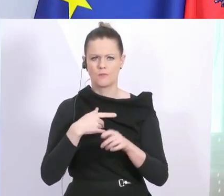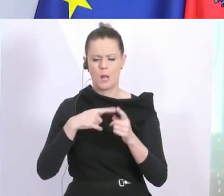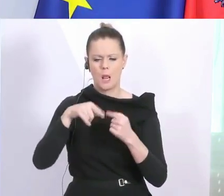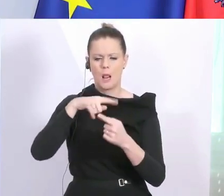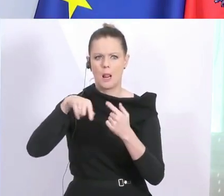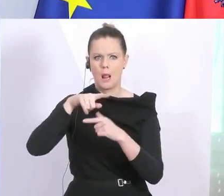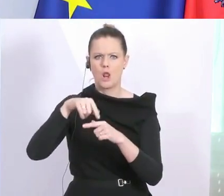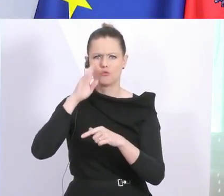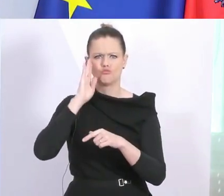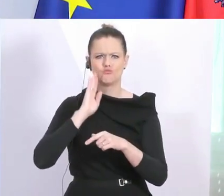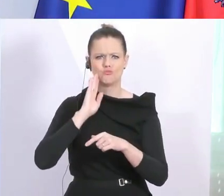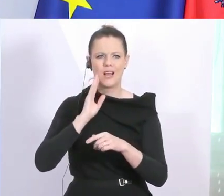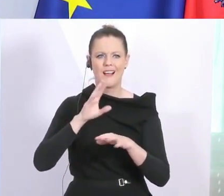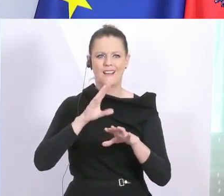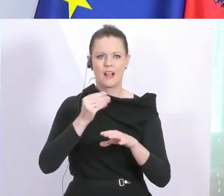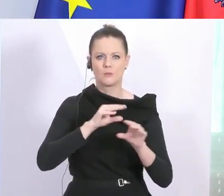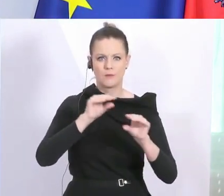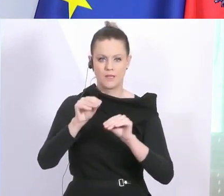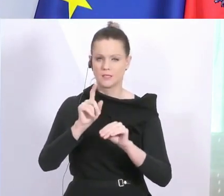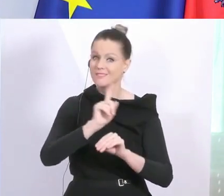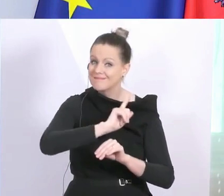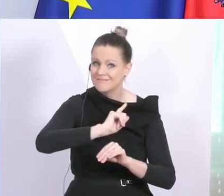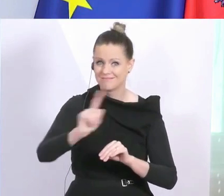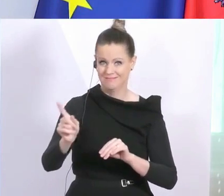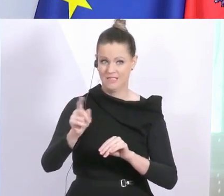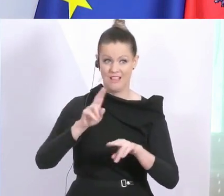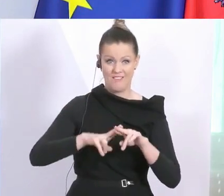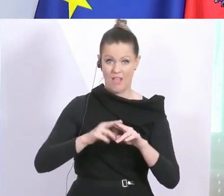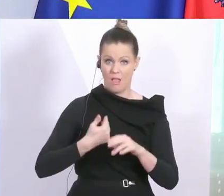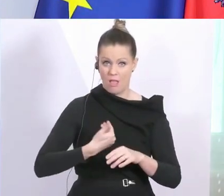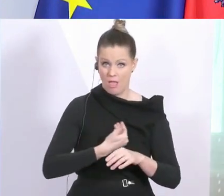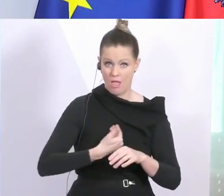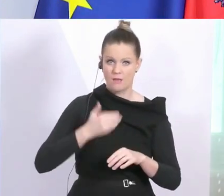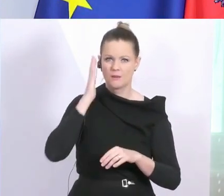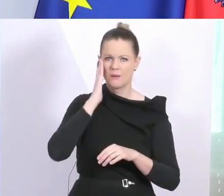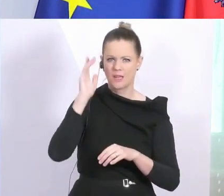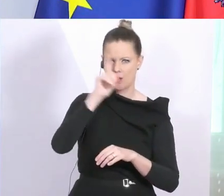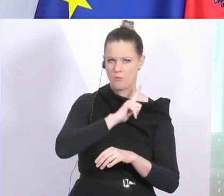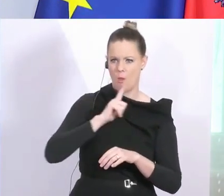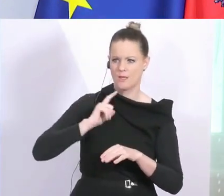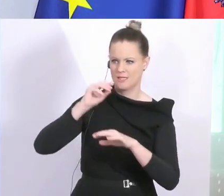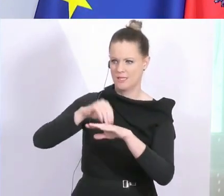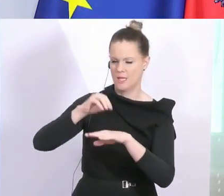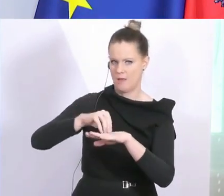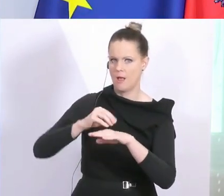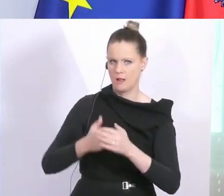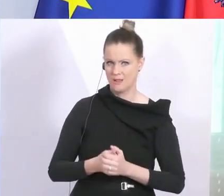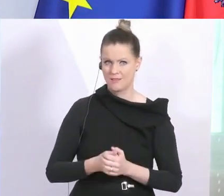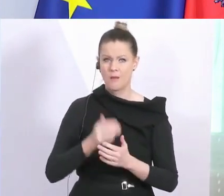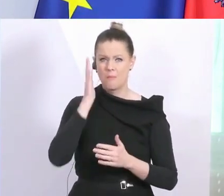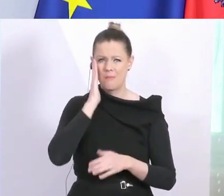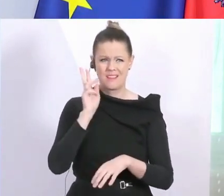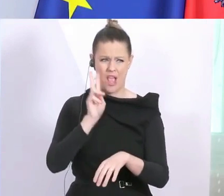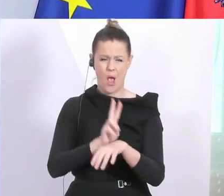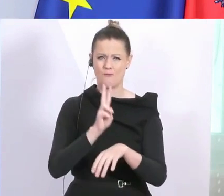was nicht stimmt, die Polizei informieren, wir stehen bereit, wir helfen gerne. Seien Sie jetzt gerade in dieser Zeit wachsam, um eben